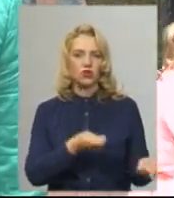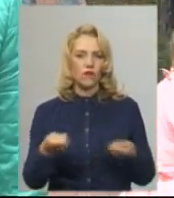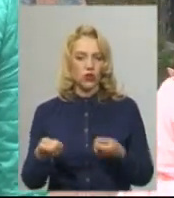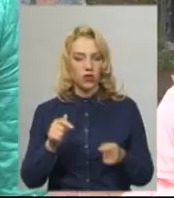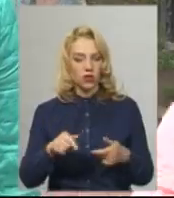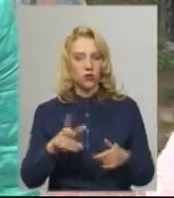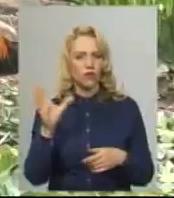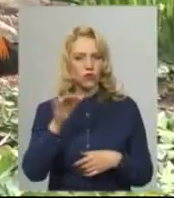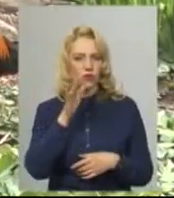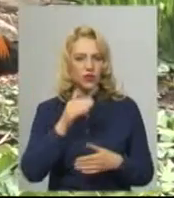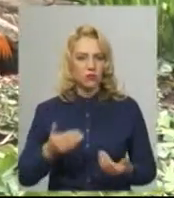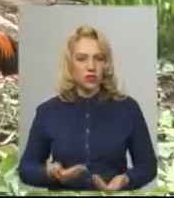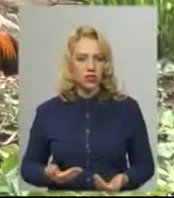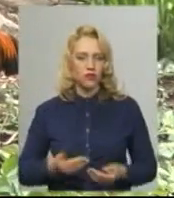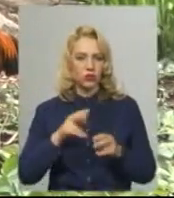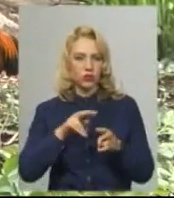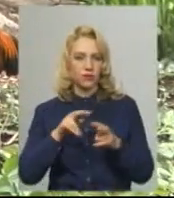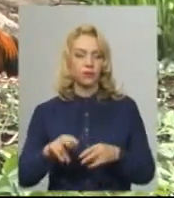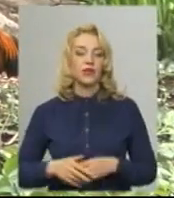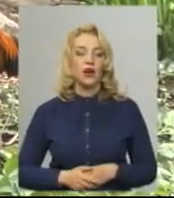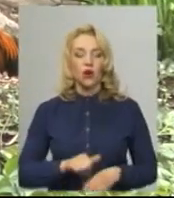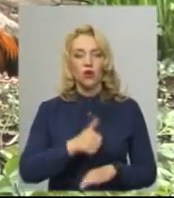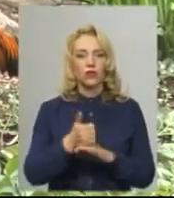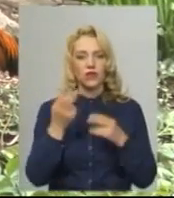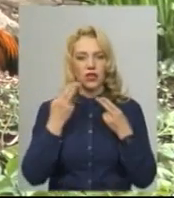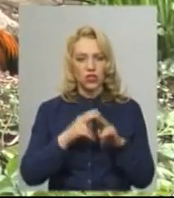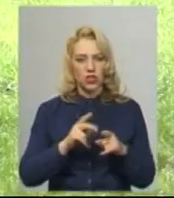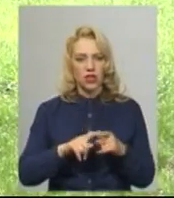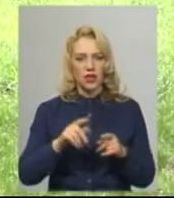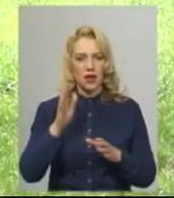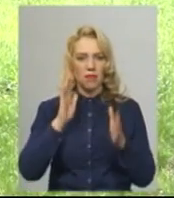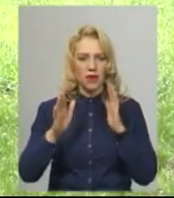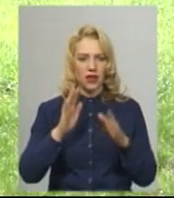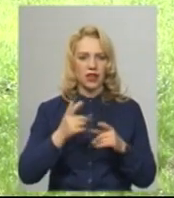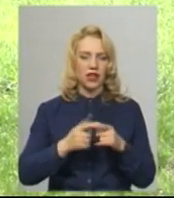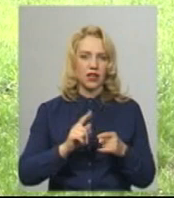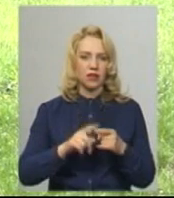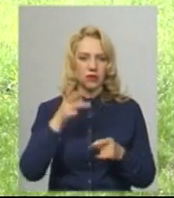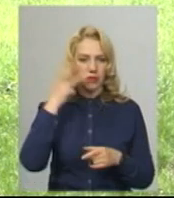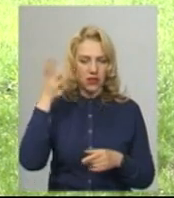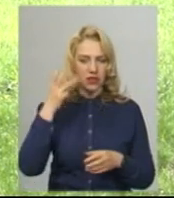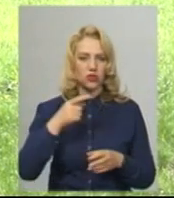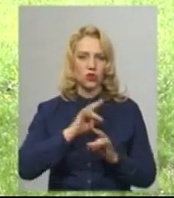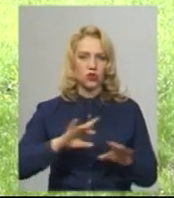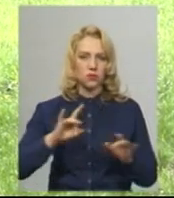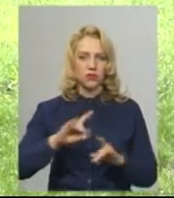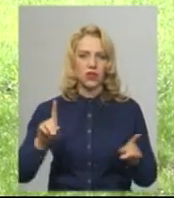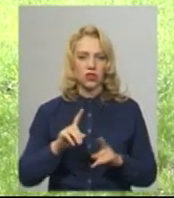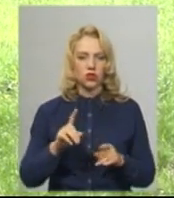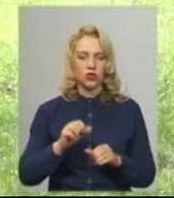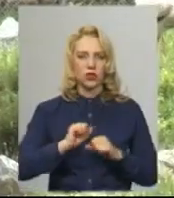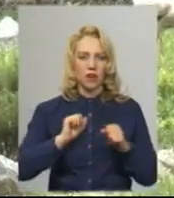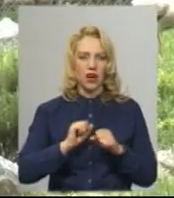живуть і він тут бачить, що дуже добре. Головний інженер комунального підприємства парки і сквери міста Хмельницького Тарас Панасюк розповідає, що